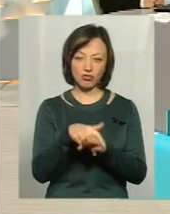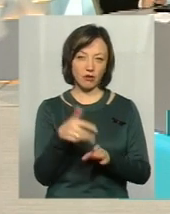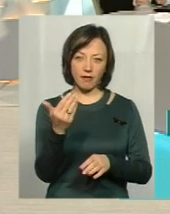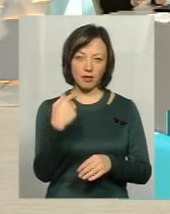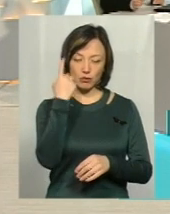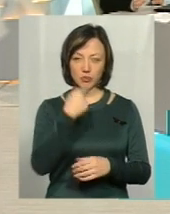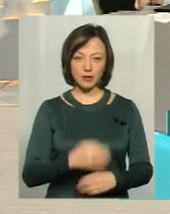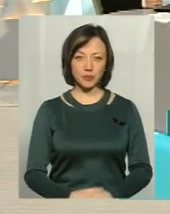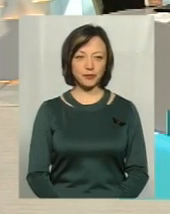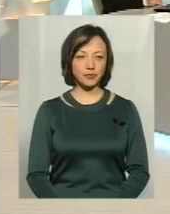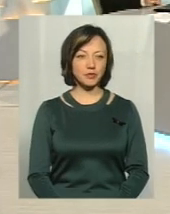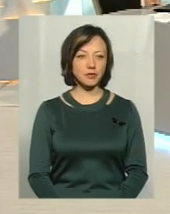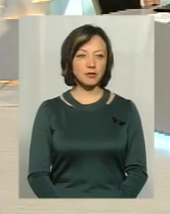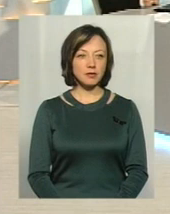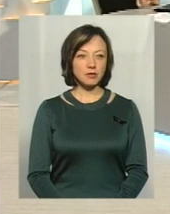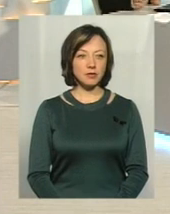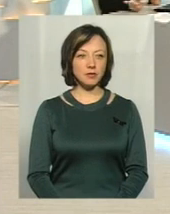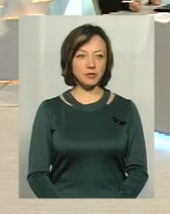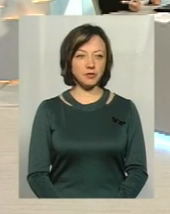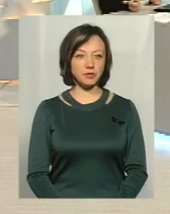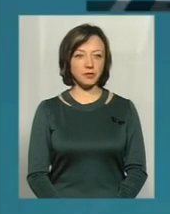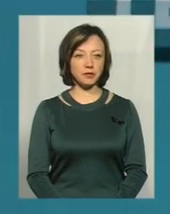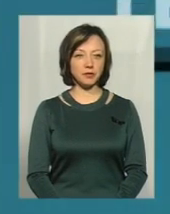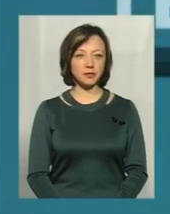тільки на вас. Давайте подивимося сюжет і повернемося у студію.